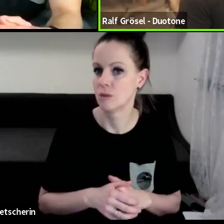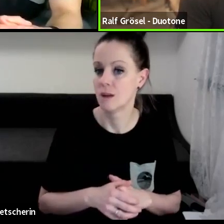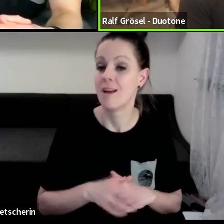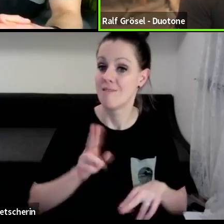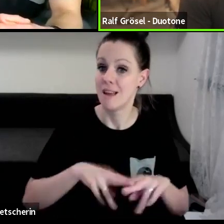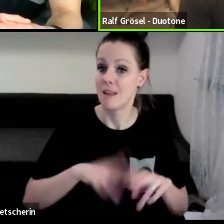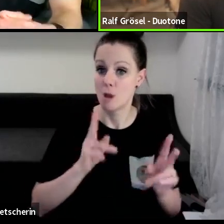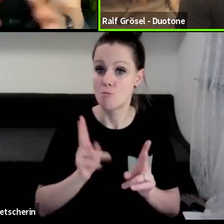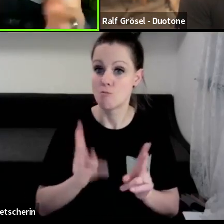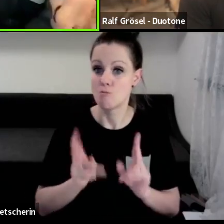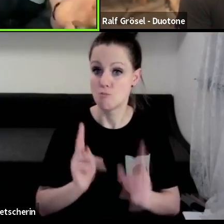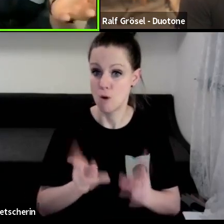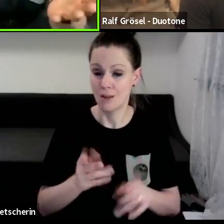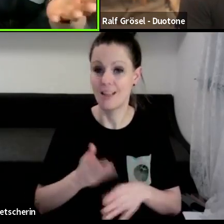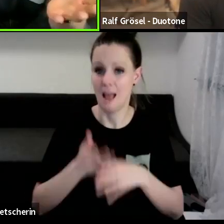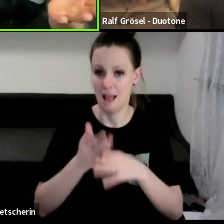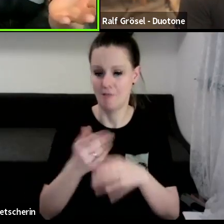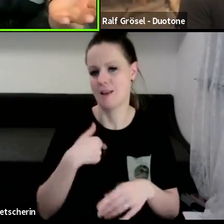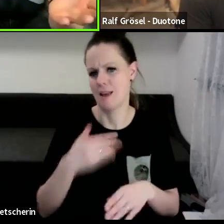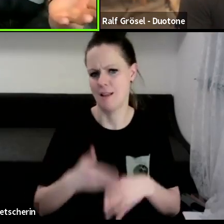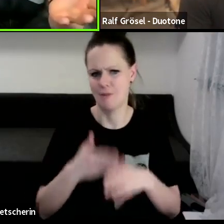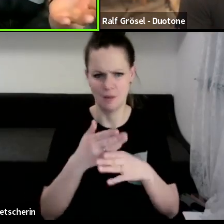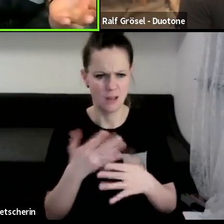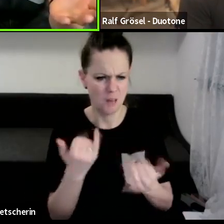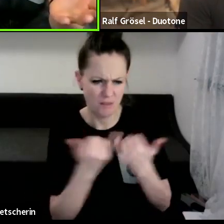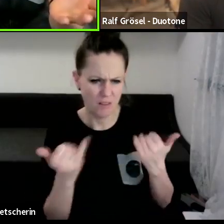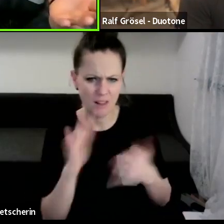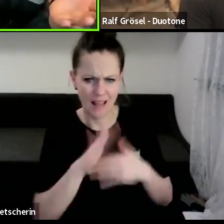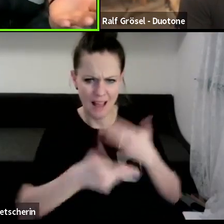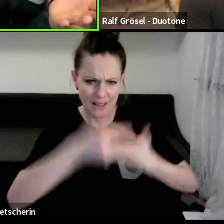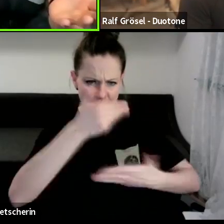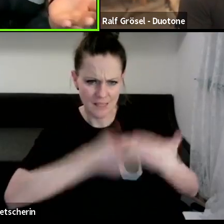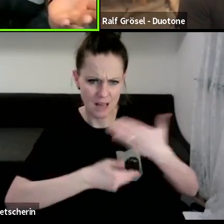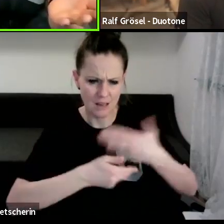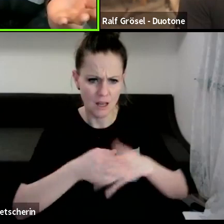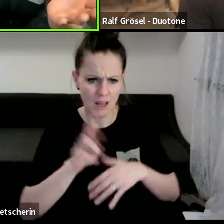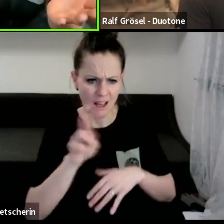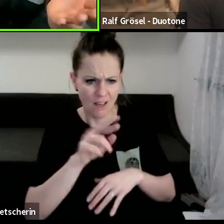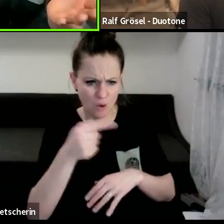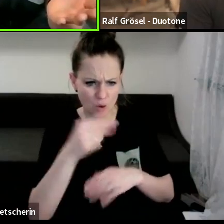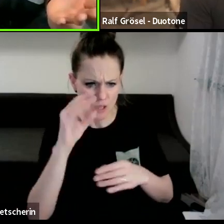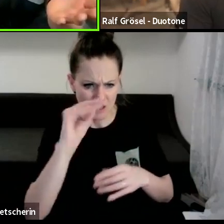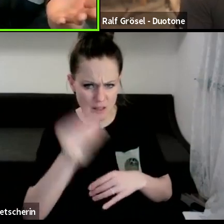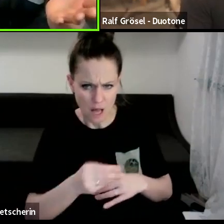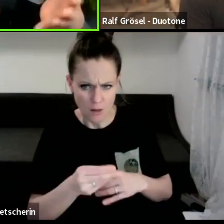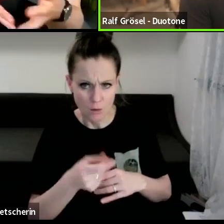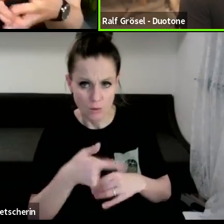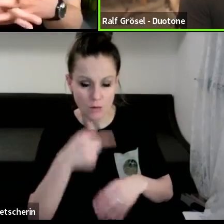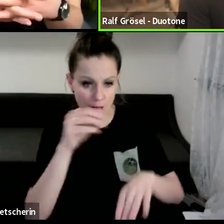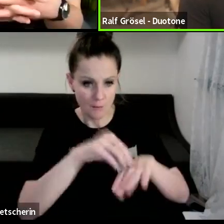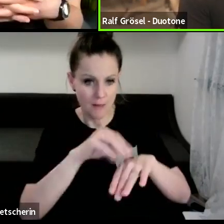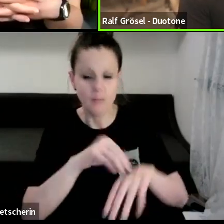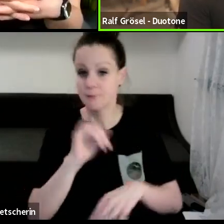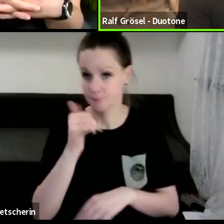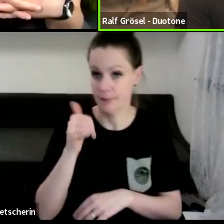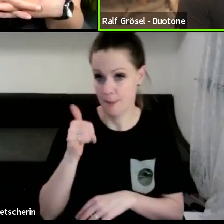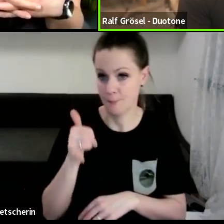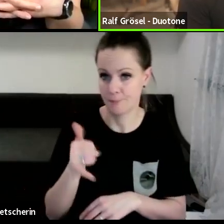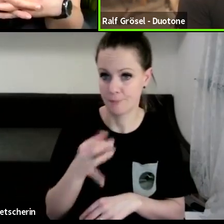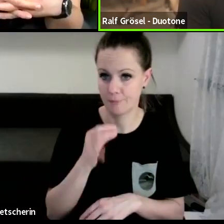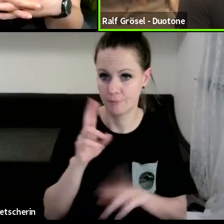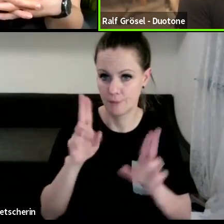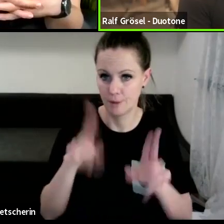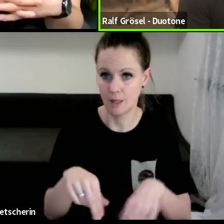helfe ich gerne. Wie würden wir es machen, einfach auf deine Seite gehen, Ralf-Grösel-Design oder wie heißt die? Genau, richtig. Und da